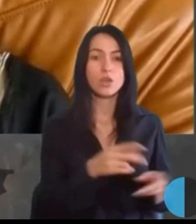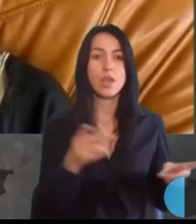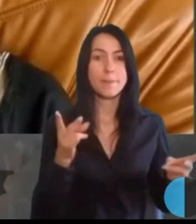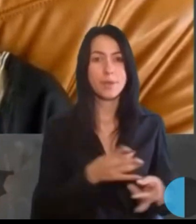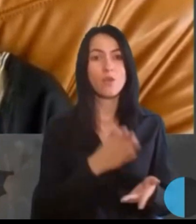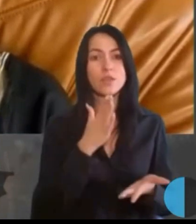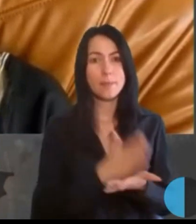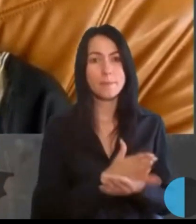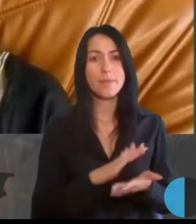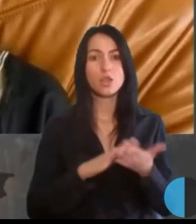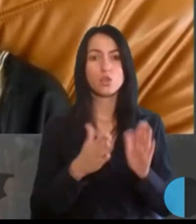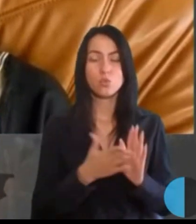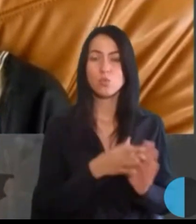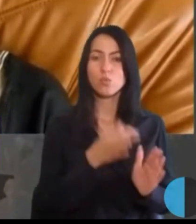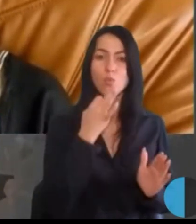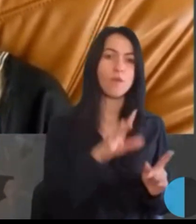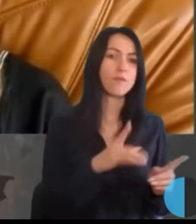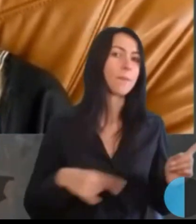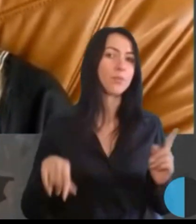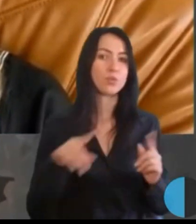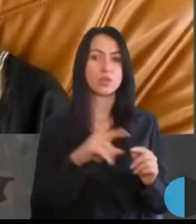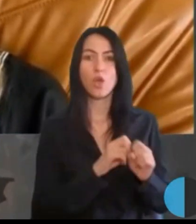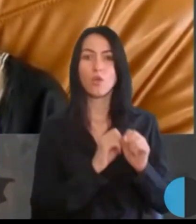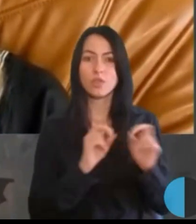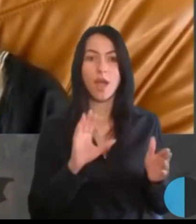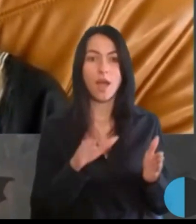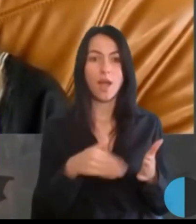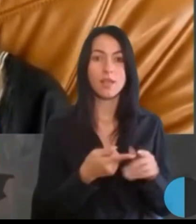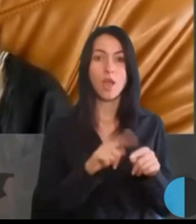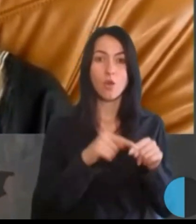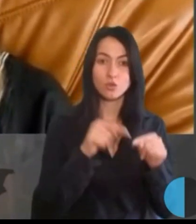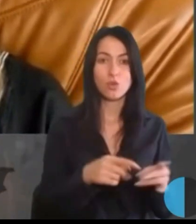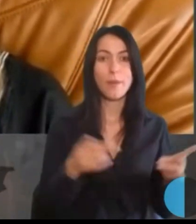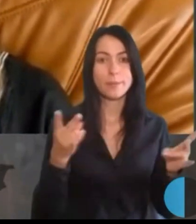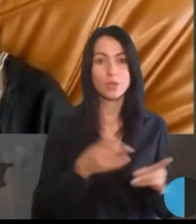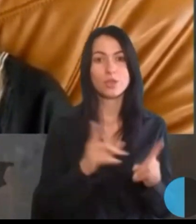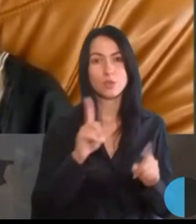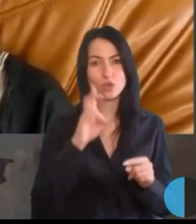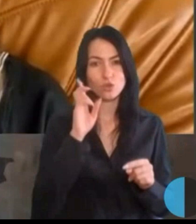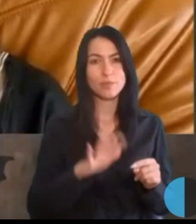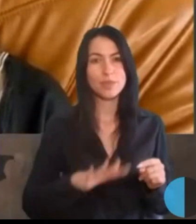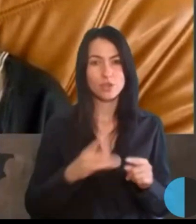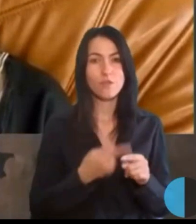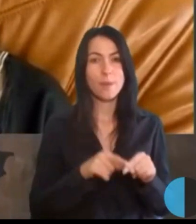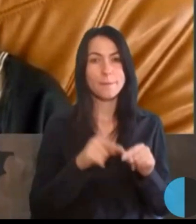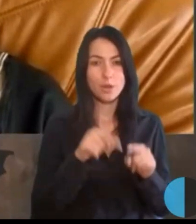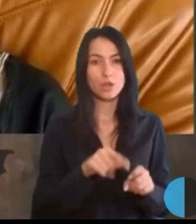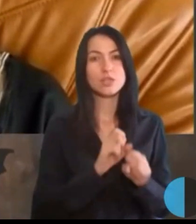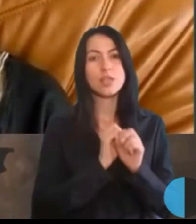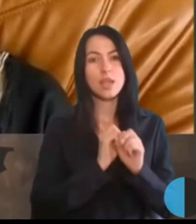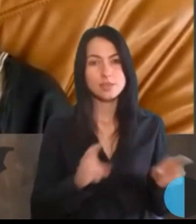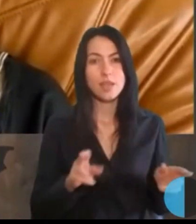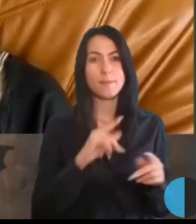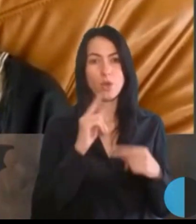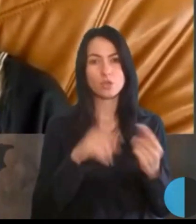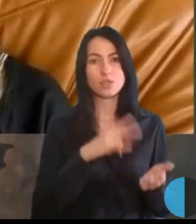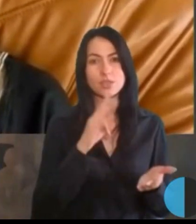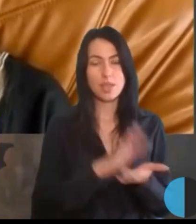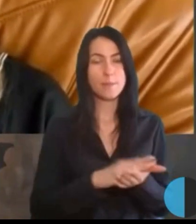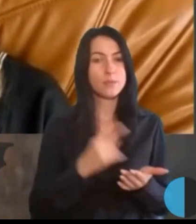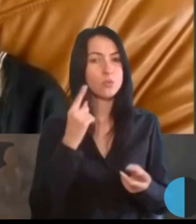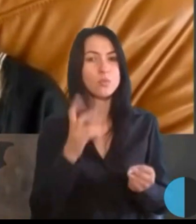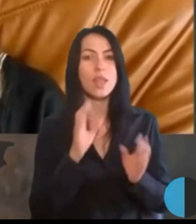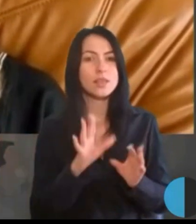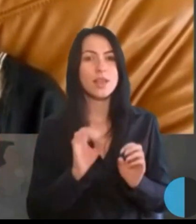скрізь однакові, а для цього потрібно, щоб держава про це так само системно думала, не тільки віддавала це